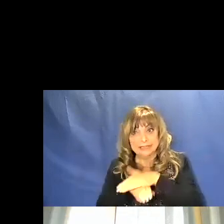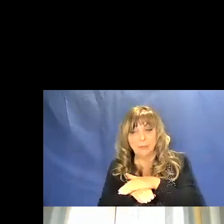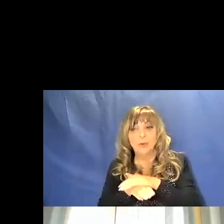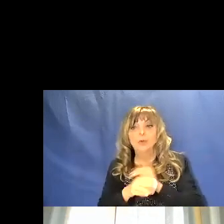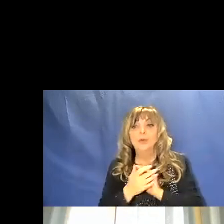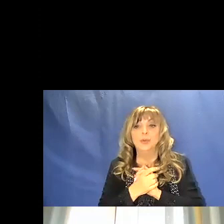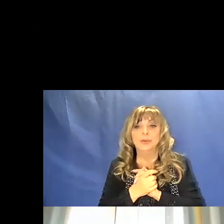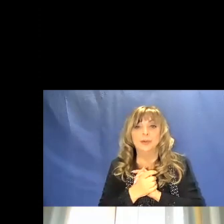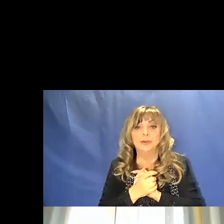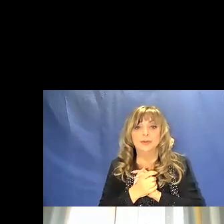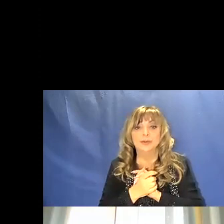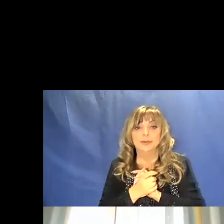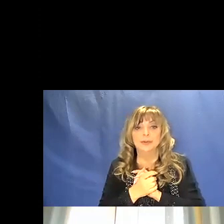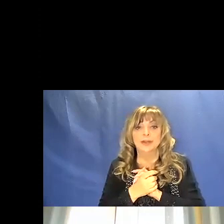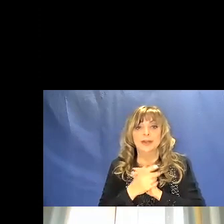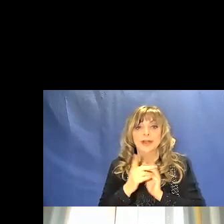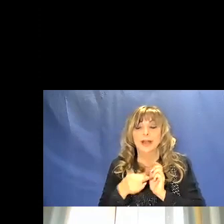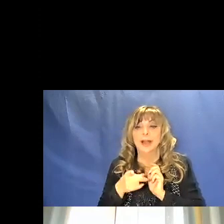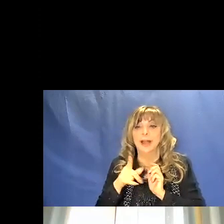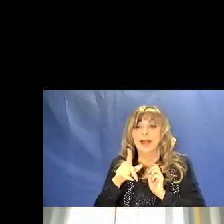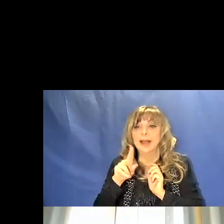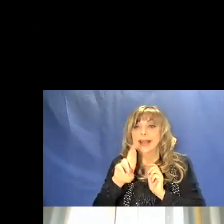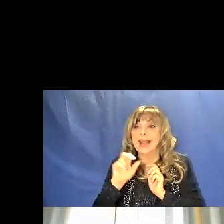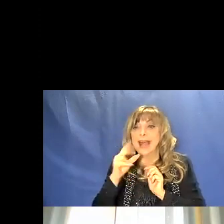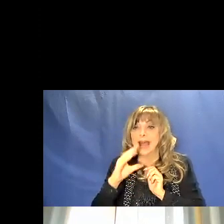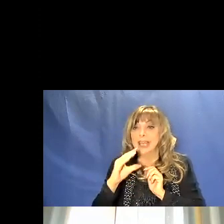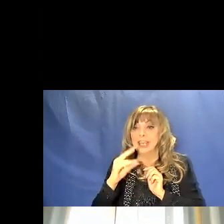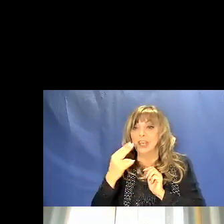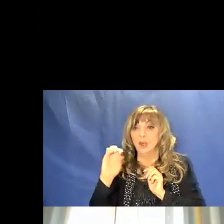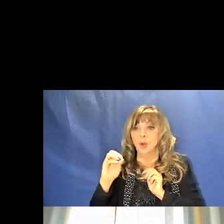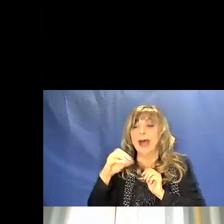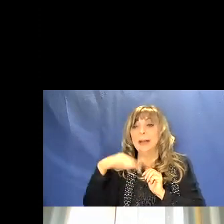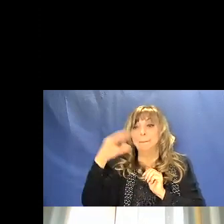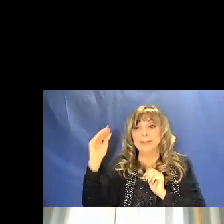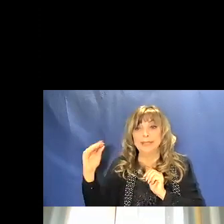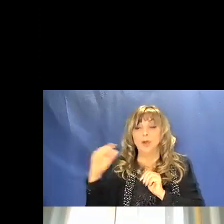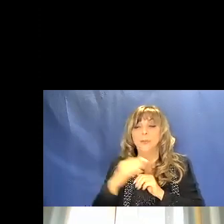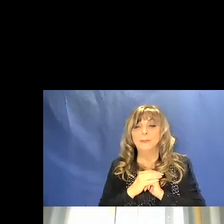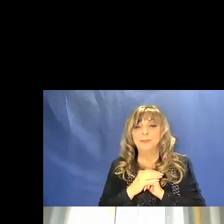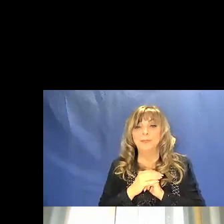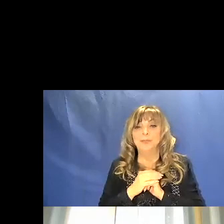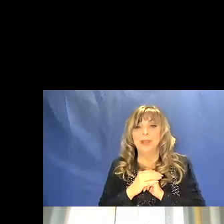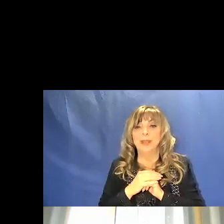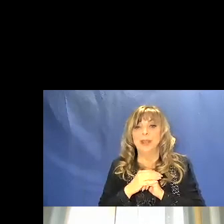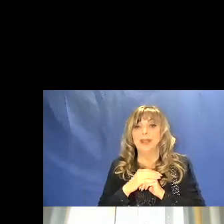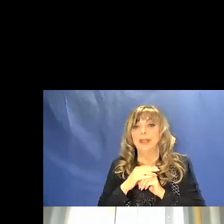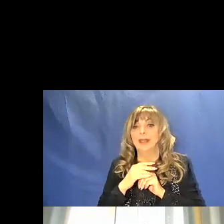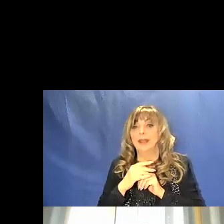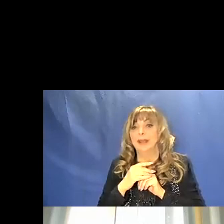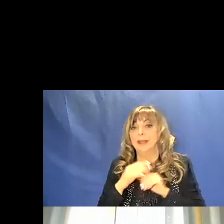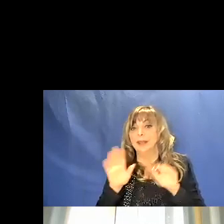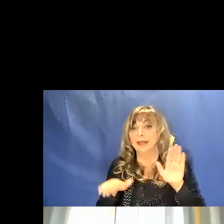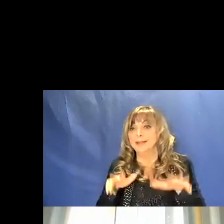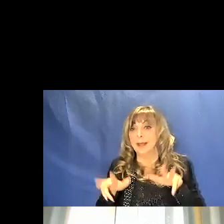il gracchio alpino con le zampe più raramente il becco giallo il piccione il comune